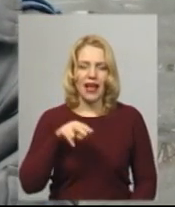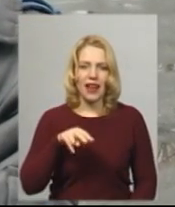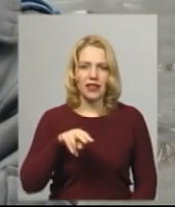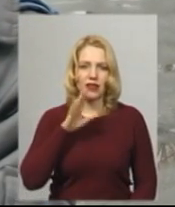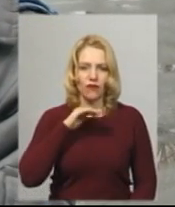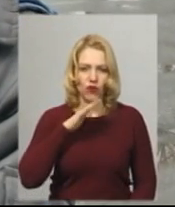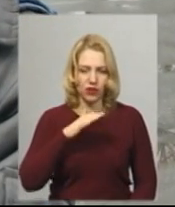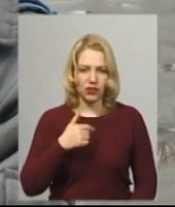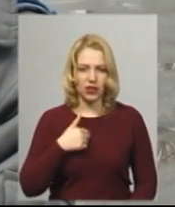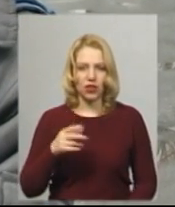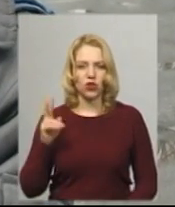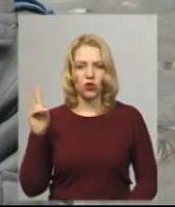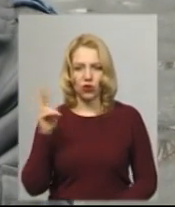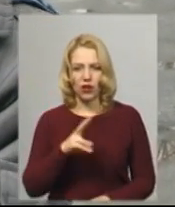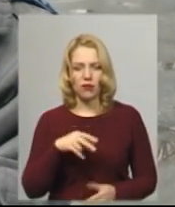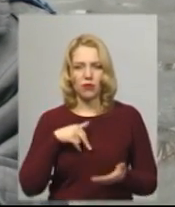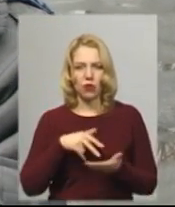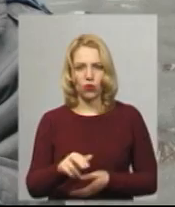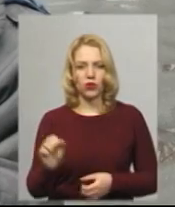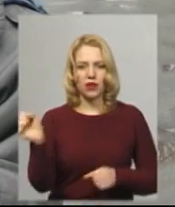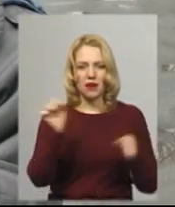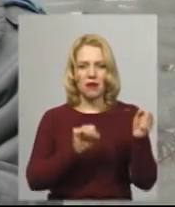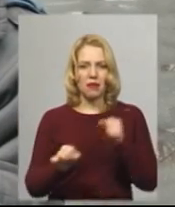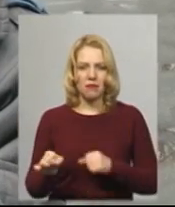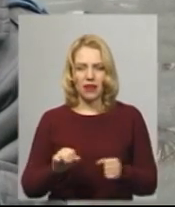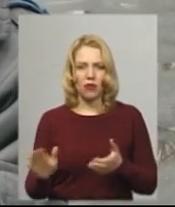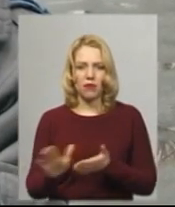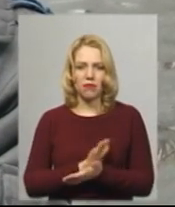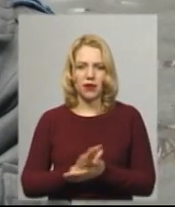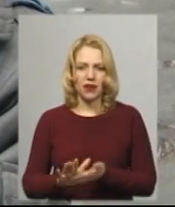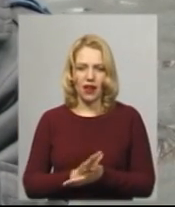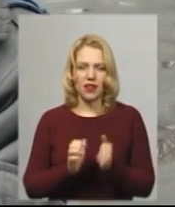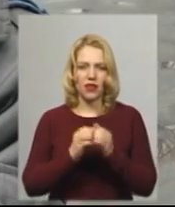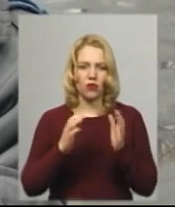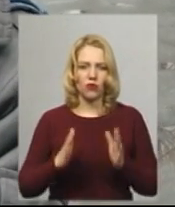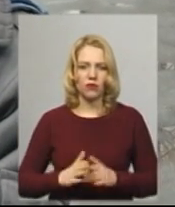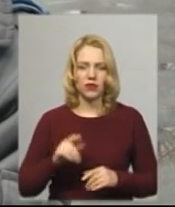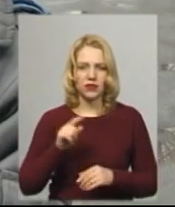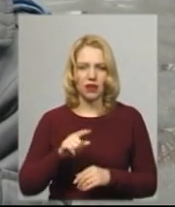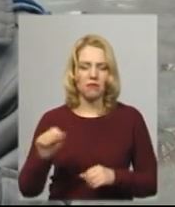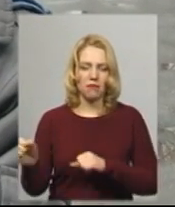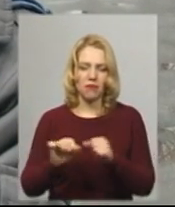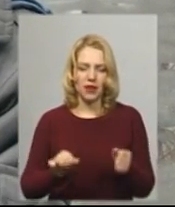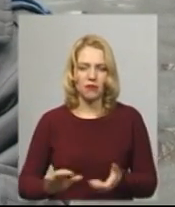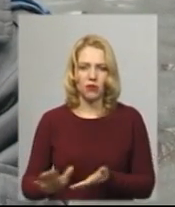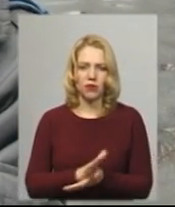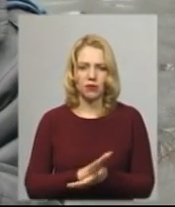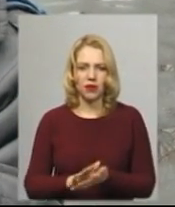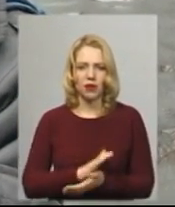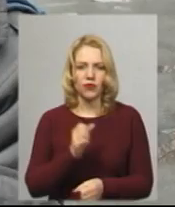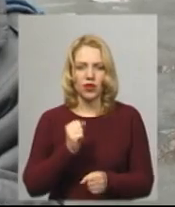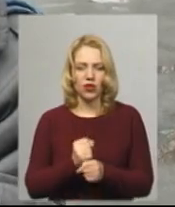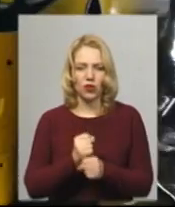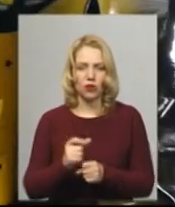проходять в мійно-прибиральний комплекс, де ми тролейбуси миємо, і там прибираємо, і там робимо